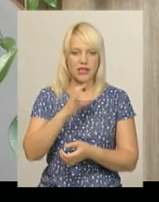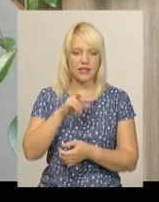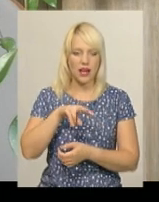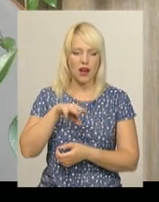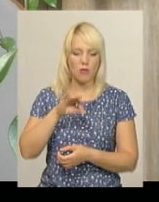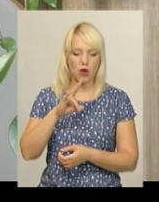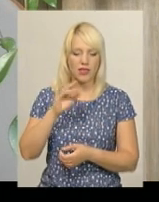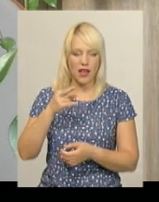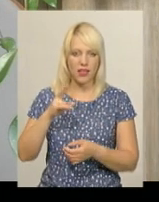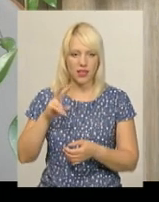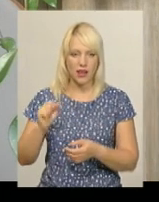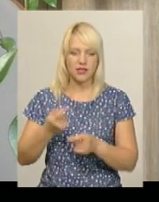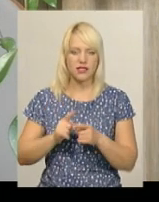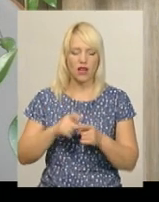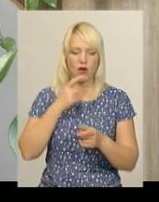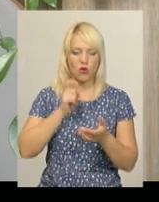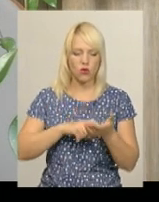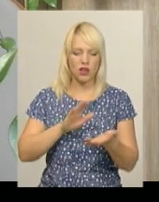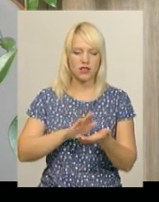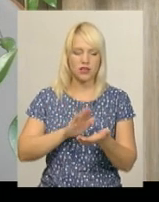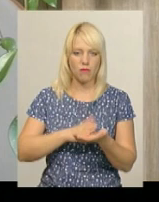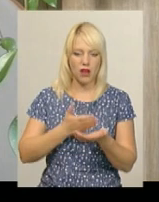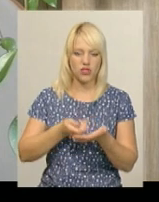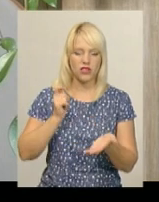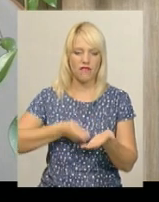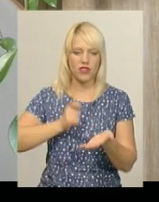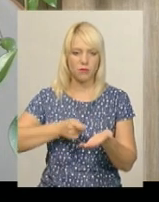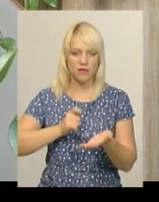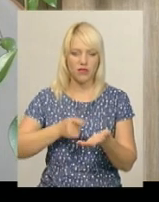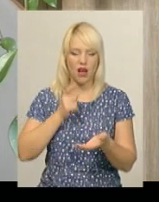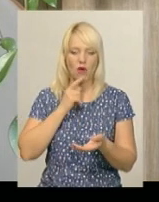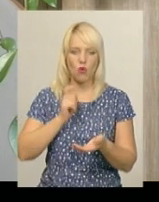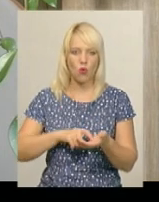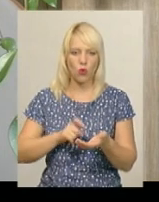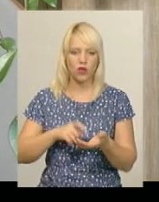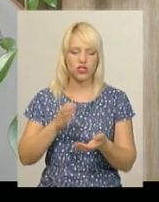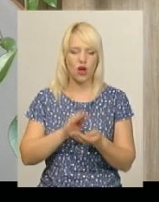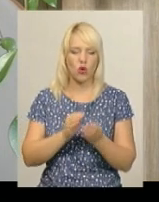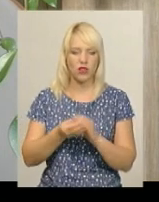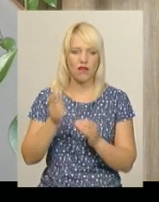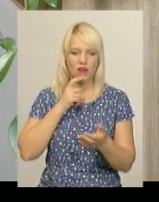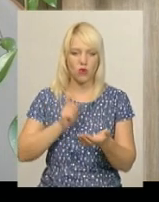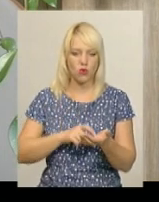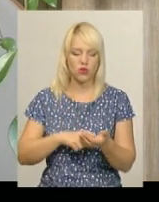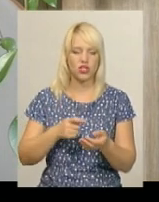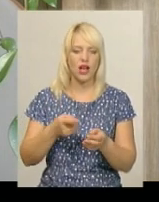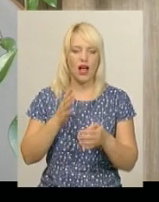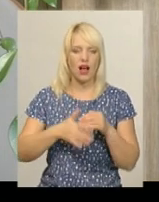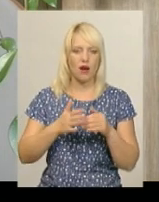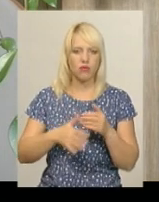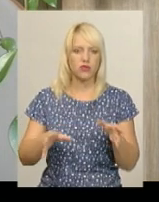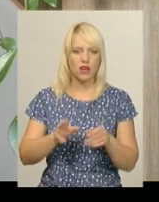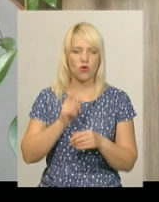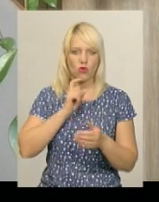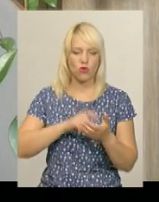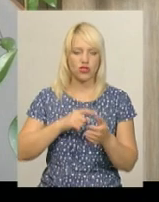Це курка смажена, відбивна куряча, котлета куряча, капуста тушкована з курячим м'ясом, бутерброд